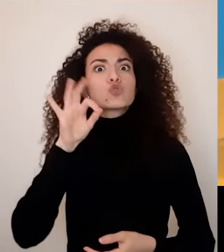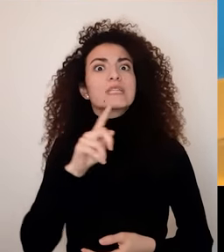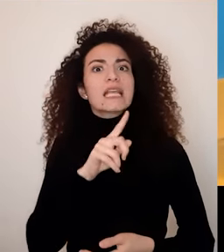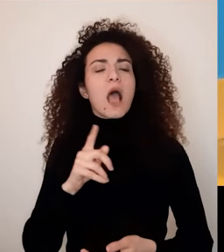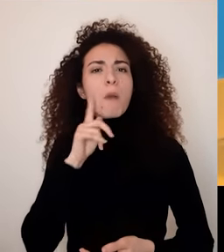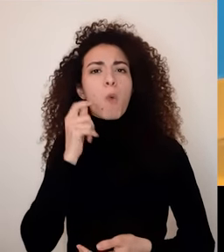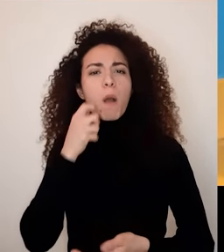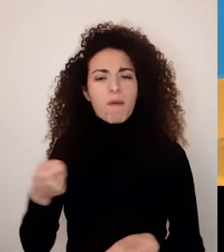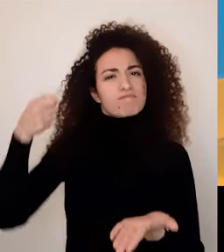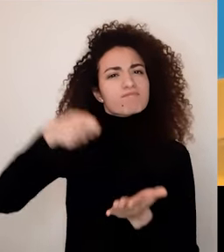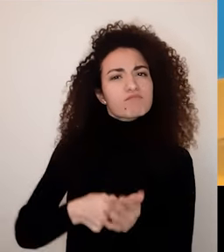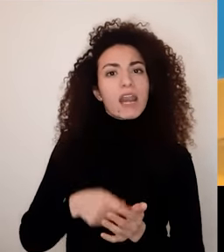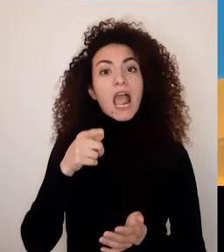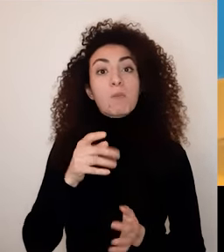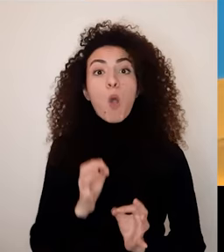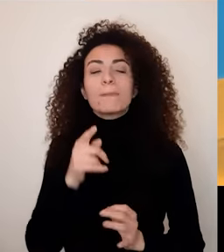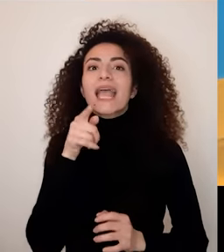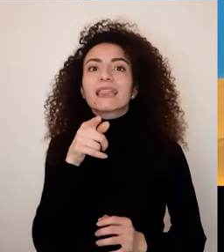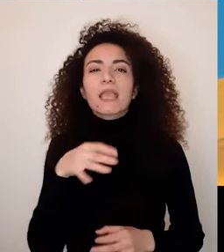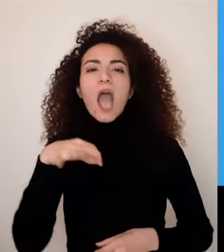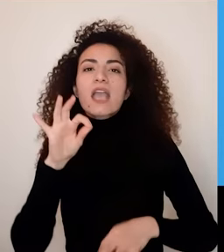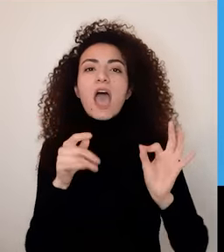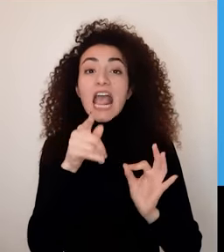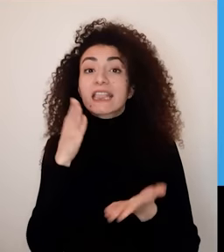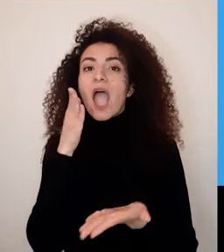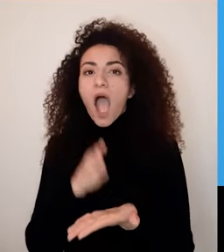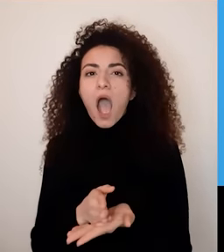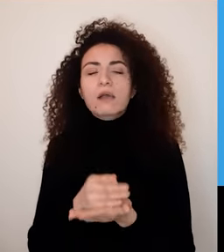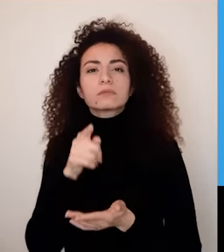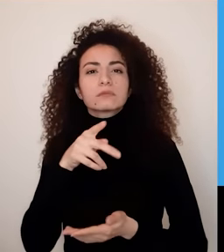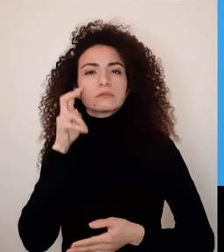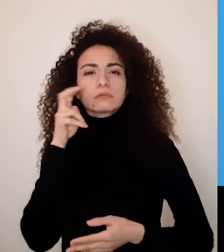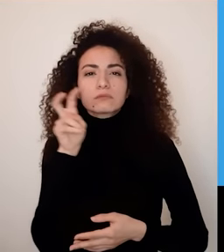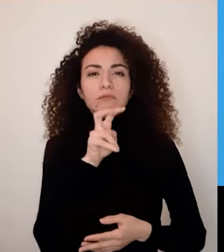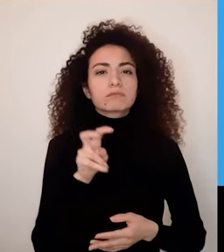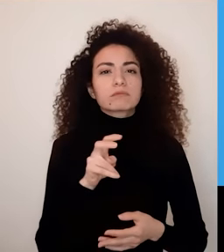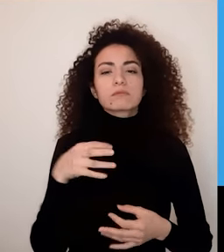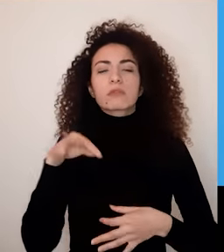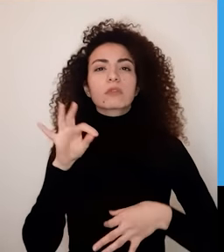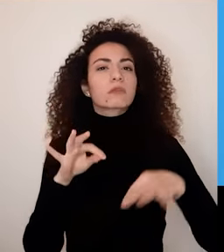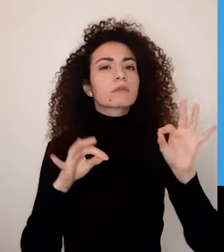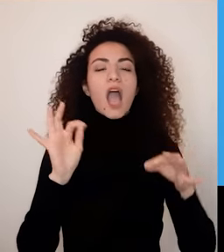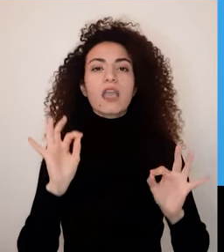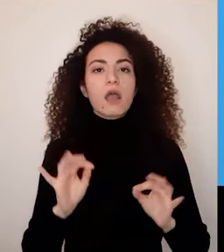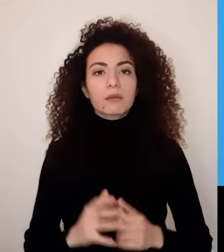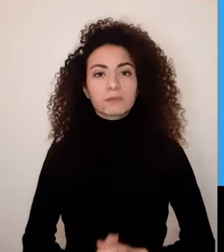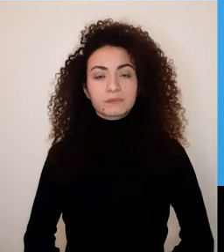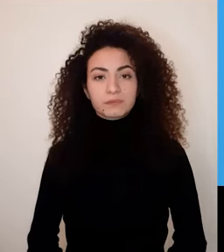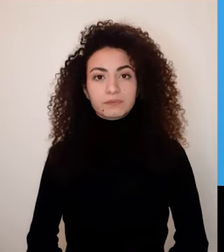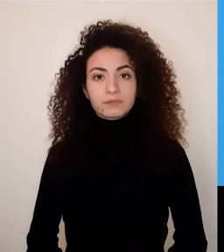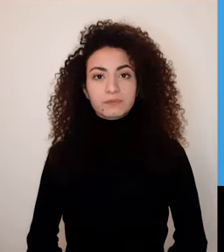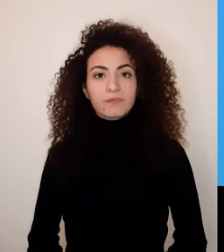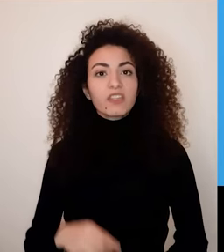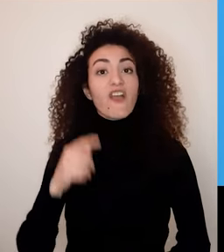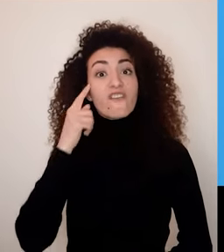لاختارة الشخص ويكون الفرد عليك من قبل الأهم ولازم تعرفي أنه هيدا خيارك وإلك الحق باتخاذ